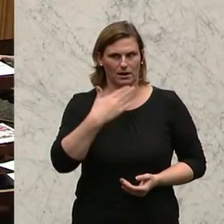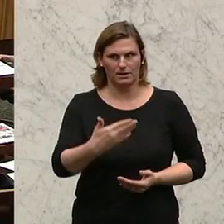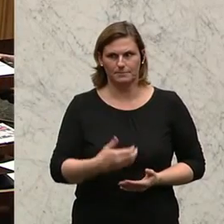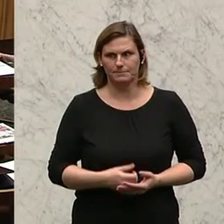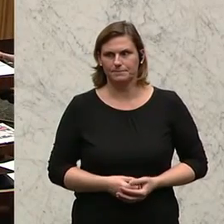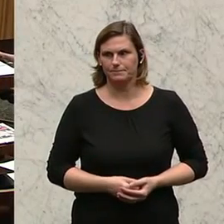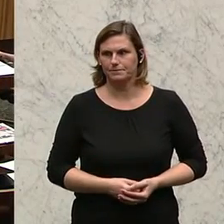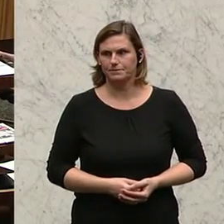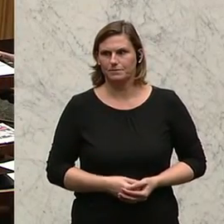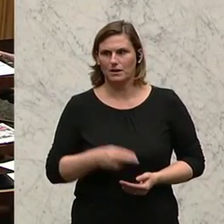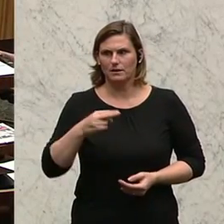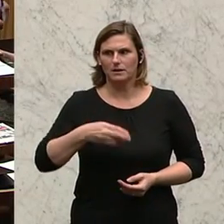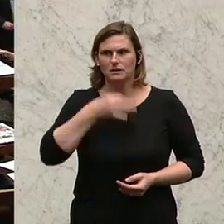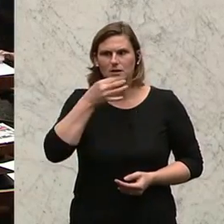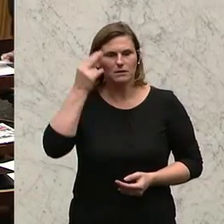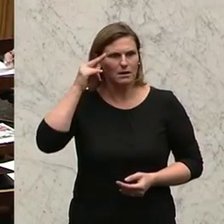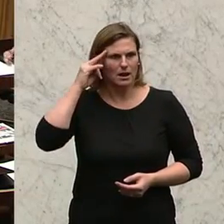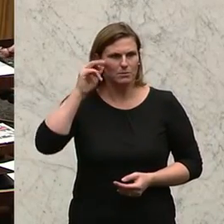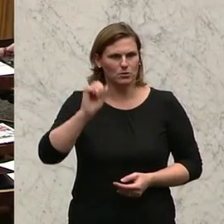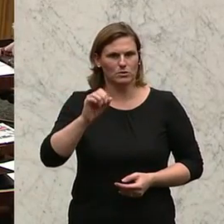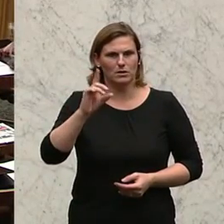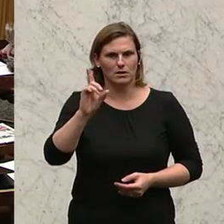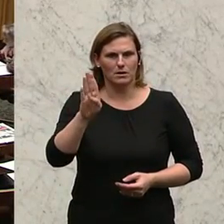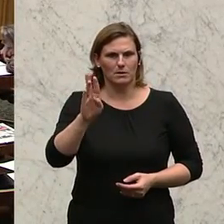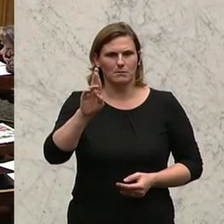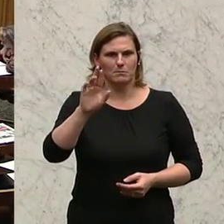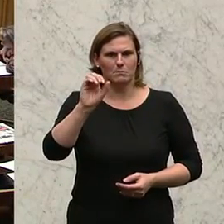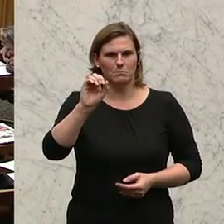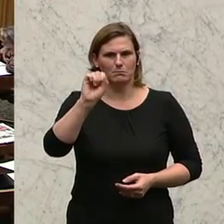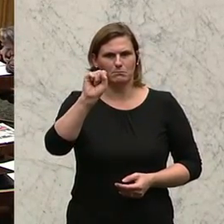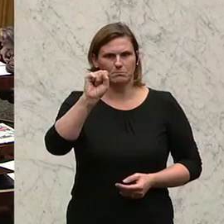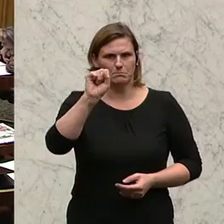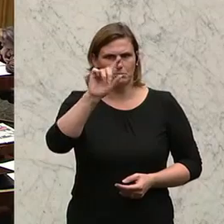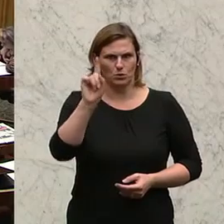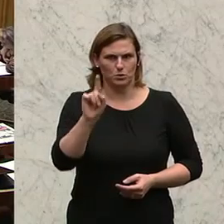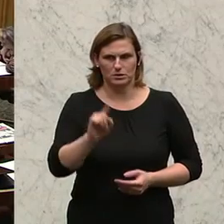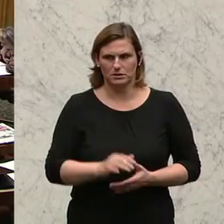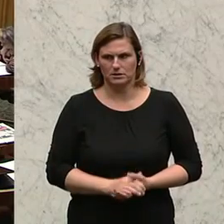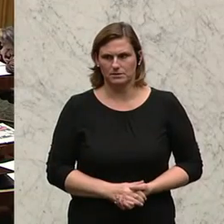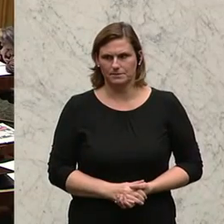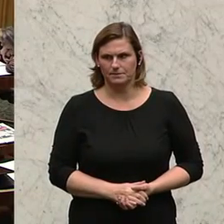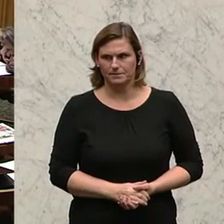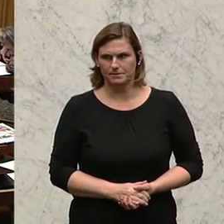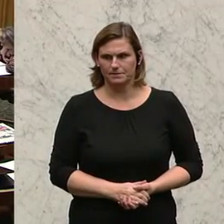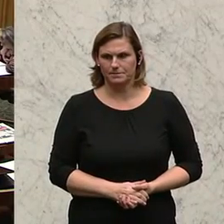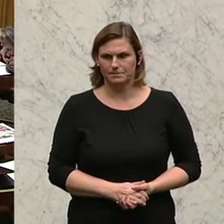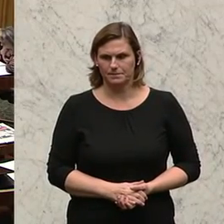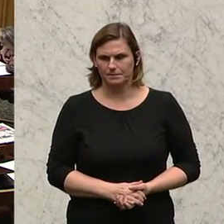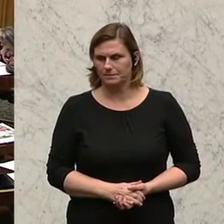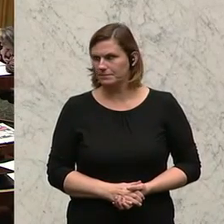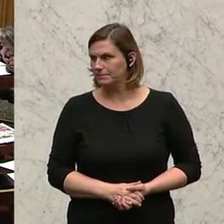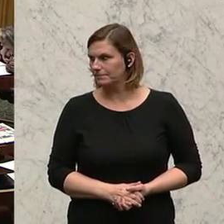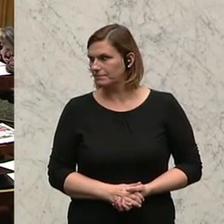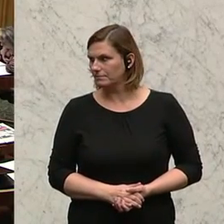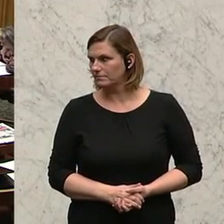Eine personelle Aufstockung der Volksanwaltschaft stehe im nächsten Jahr an und die SPÖ steht dem Positiv gegenüber, sagt Obfrau-Stellvertreter des